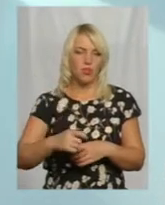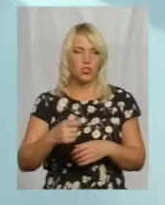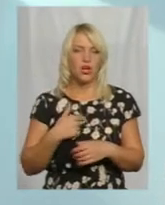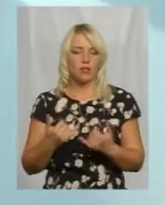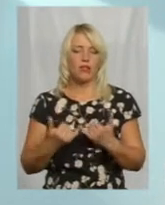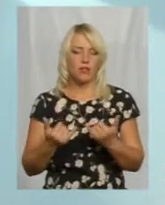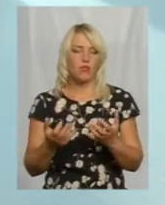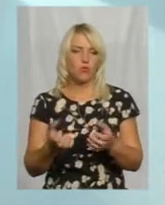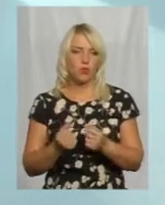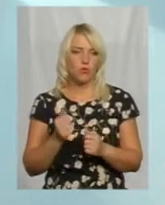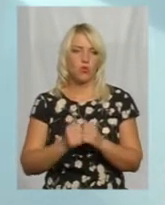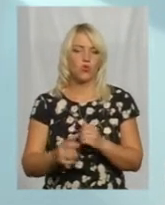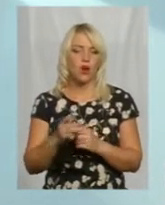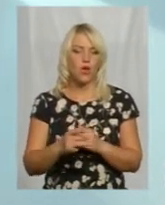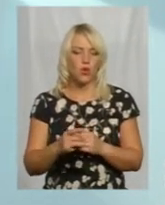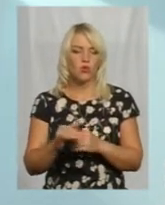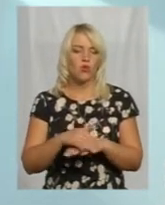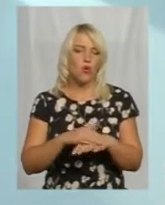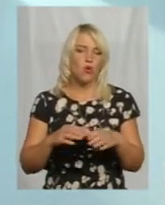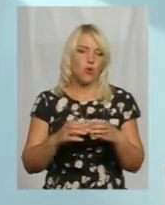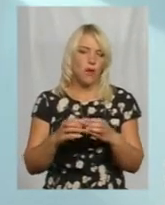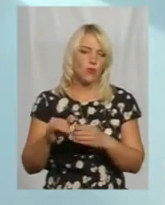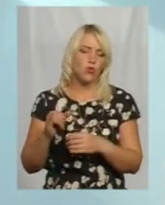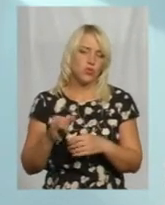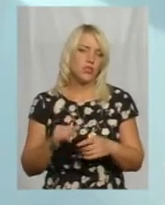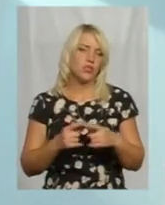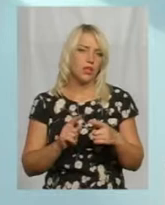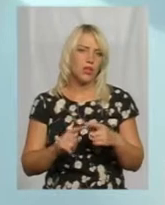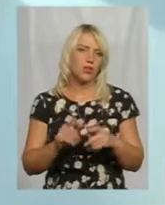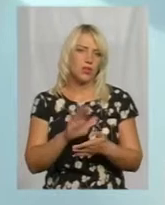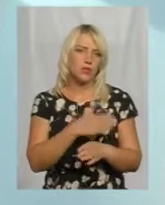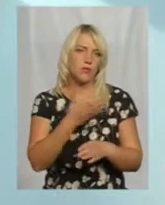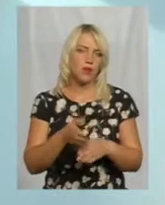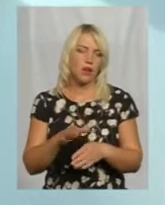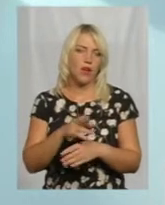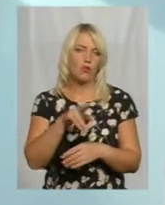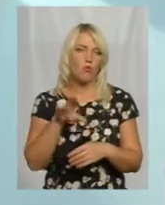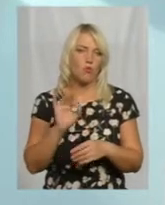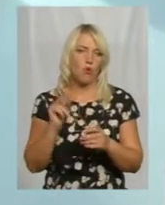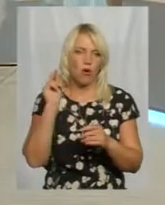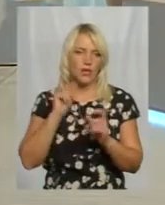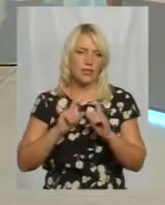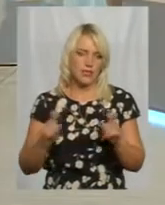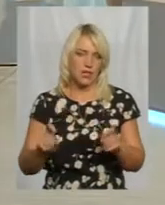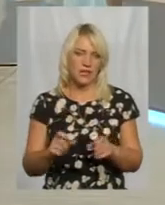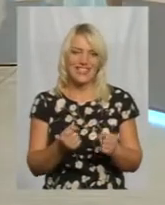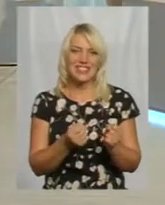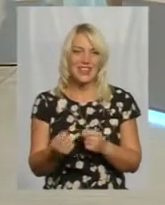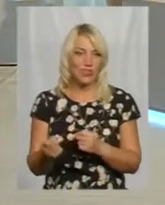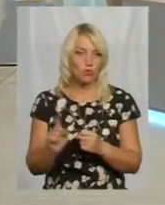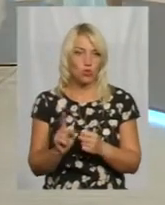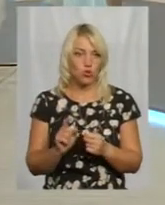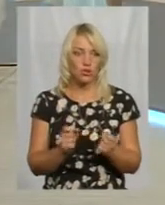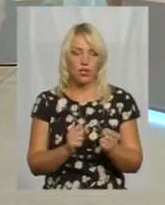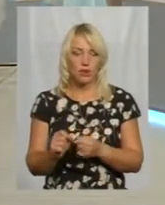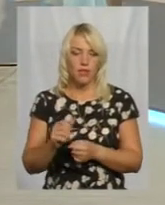у кожен район, громаду, місто, і розподіляють безпосередньо вже по закладах. Затримки з тим, що затрималися,